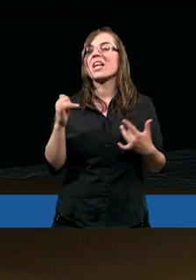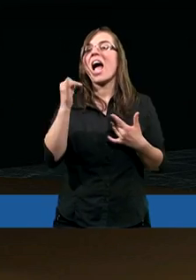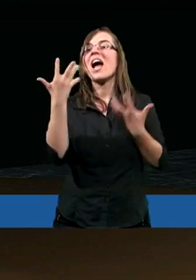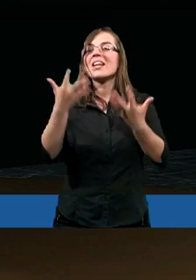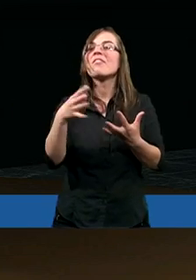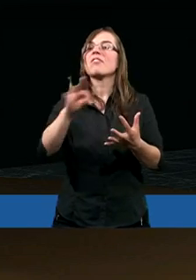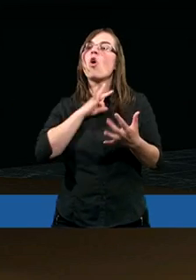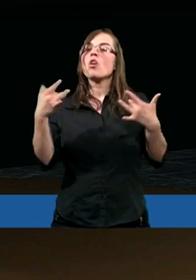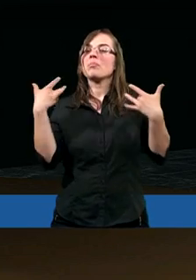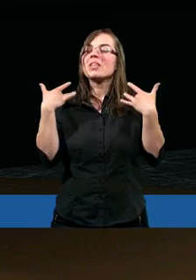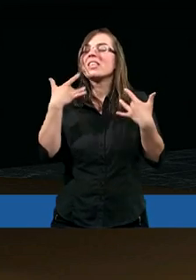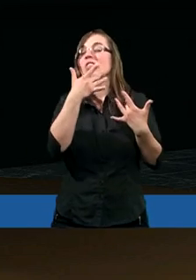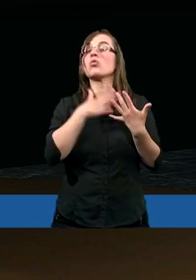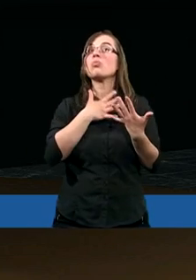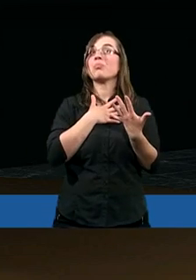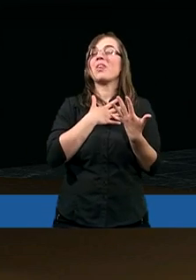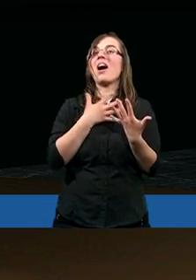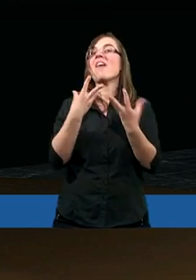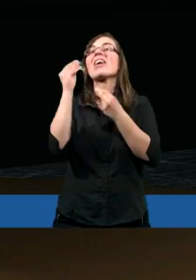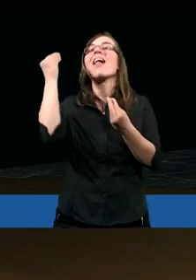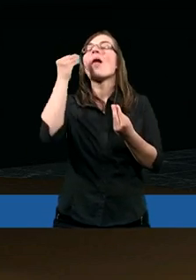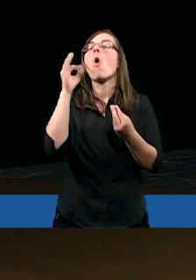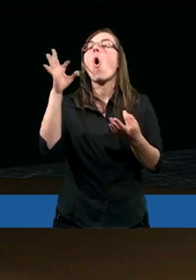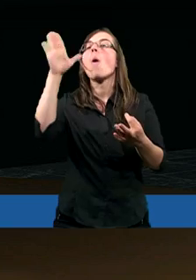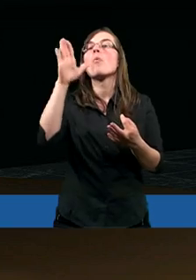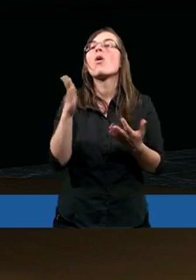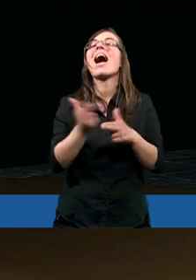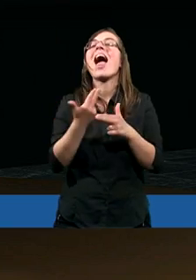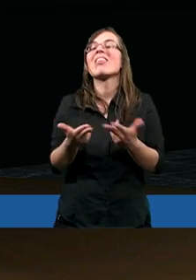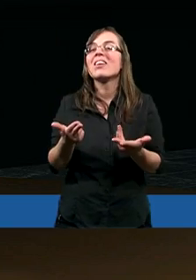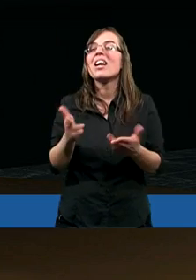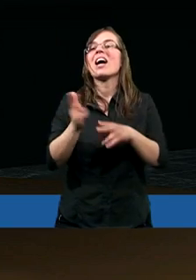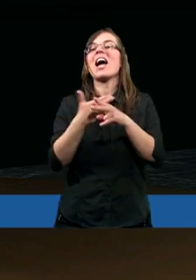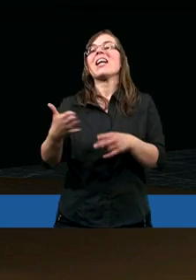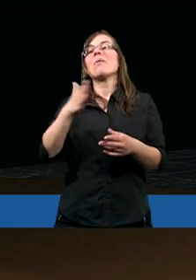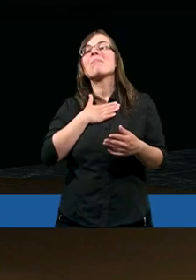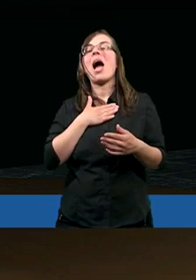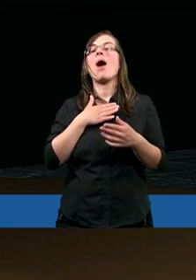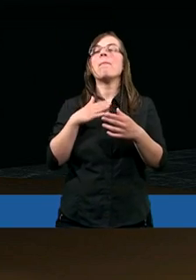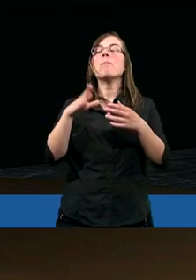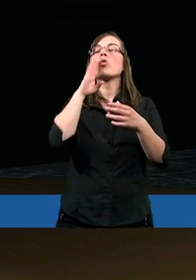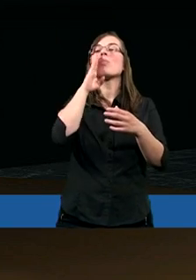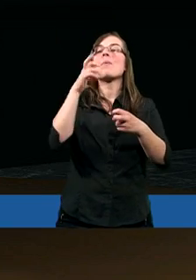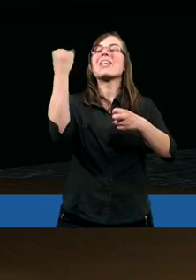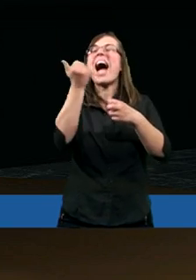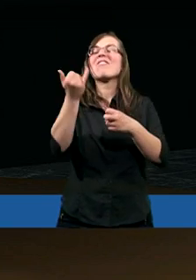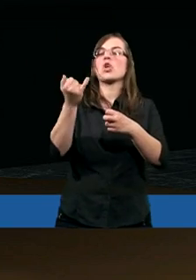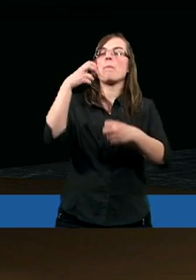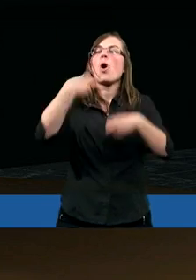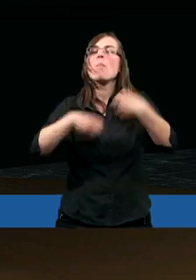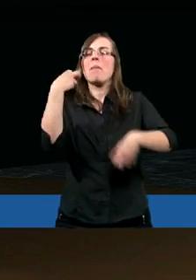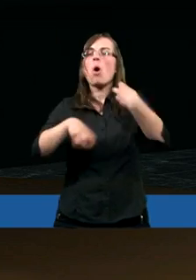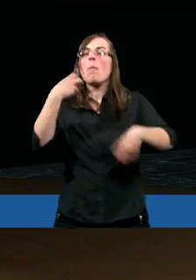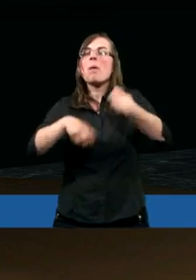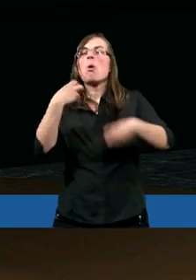spojrzę na moje życie, to widzę, że najwięcej się nauczyłem o Panu Bogu, kiedy naprawdę miałem pod górkę, kiedy coś mi w